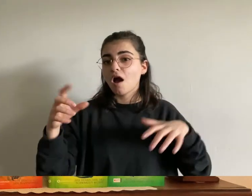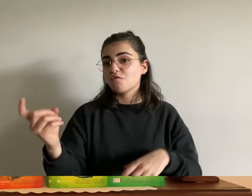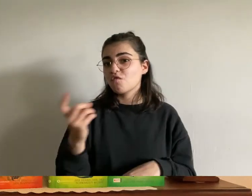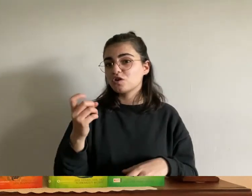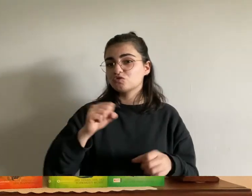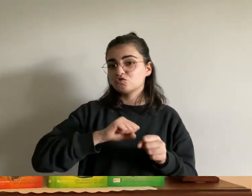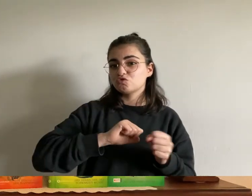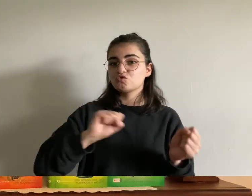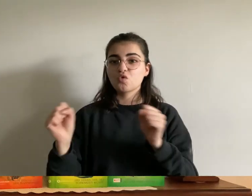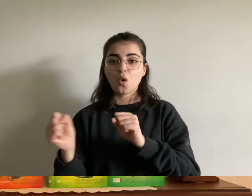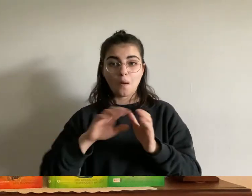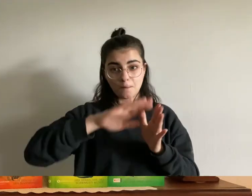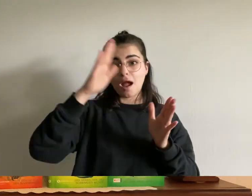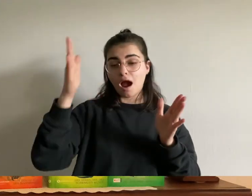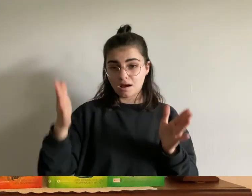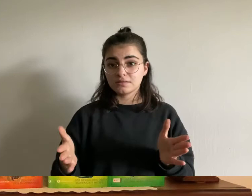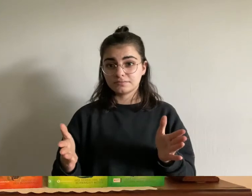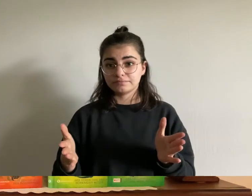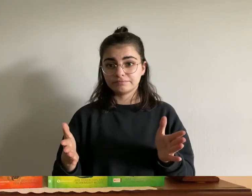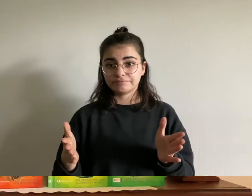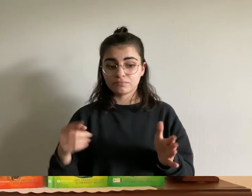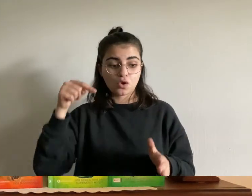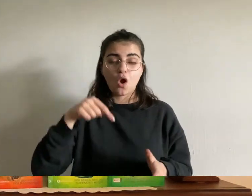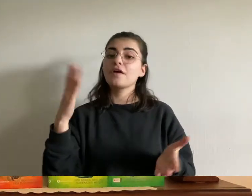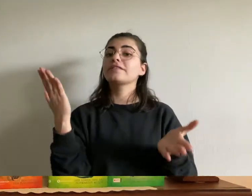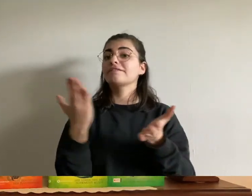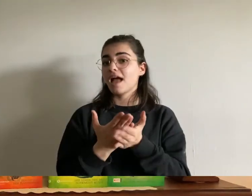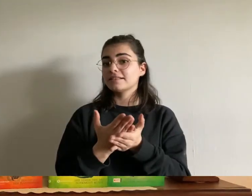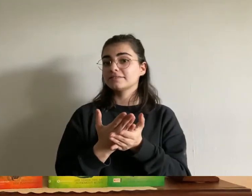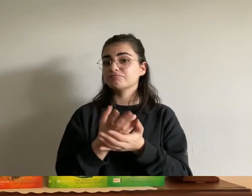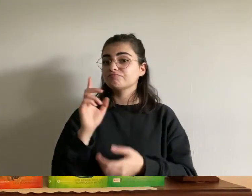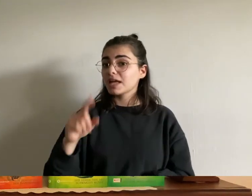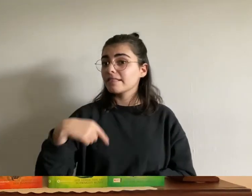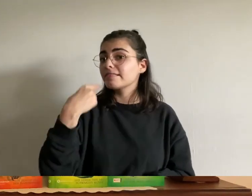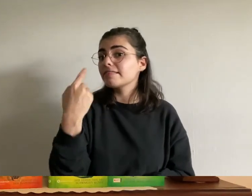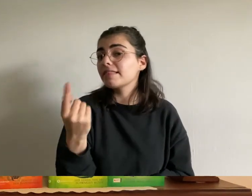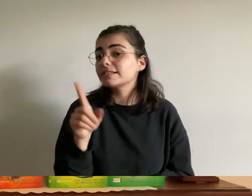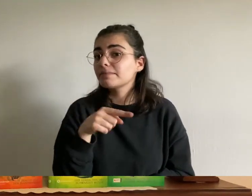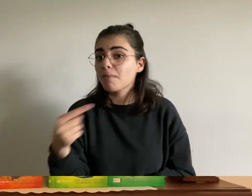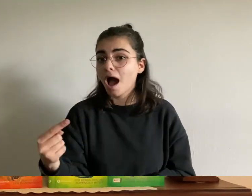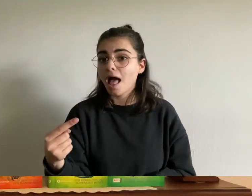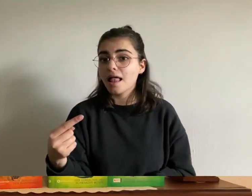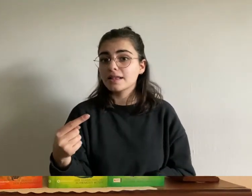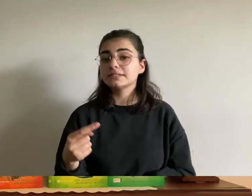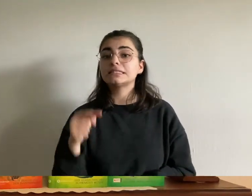das war's für heute und beim nächsten mal geht es weiter mit diesem abenteuer